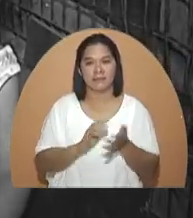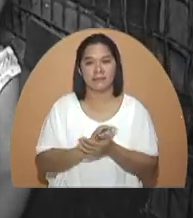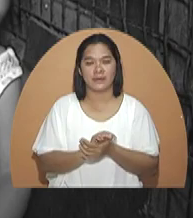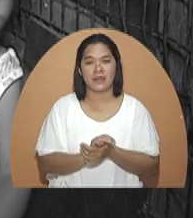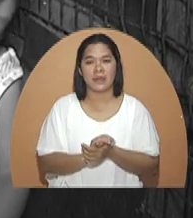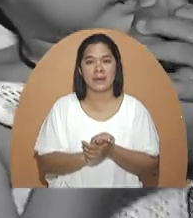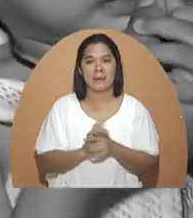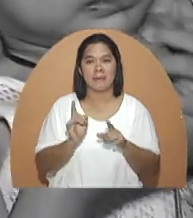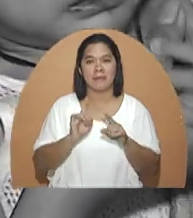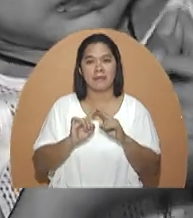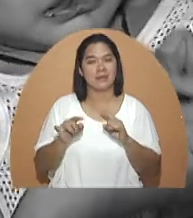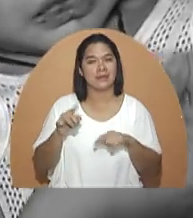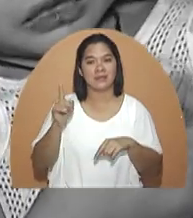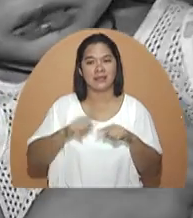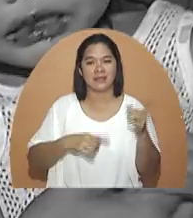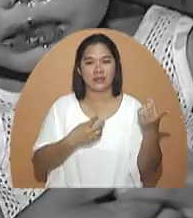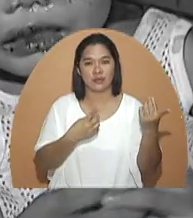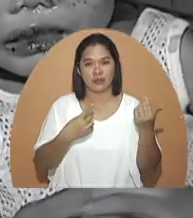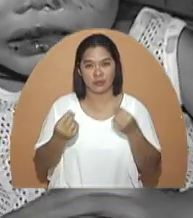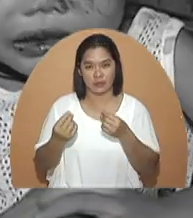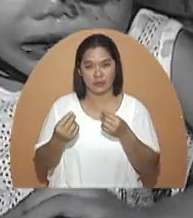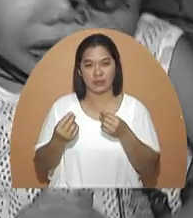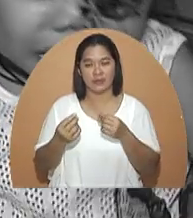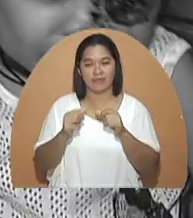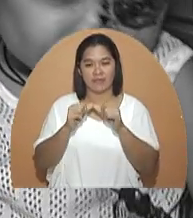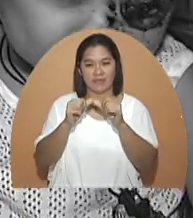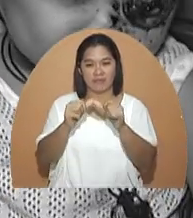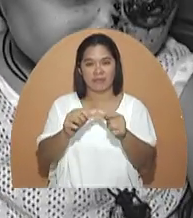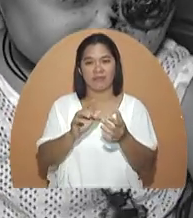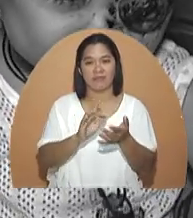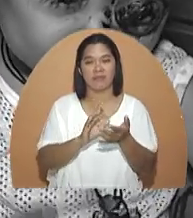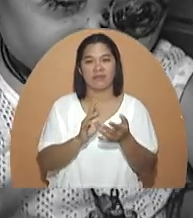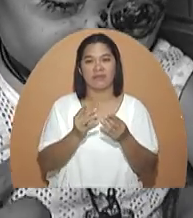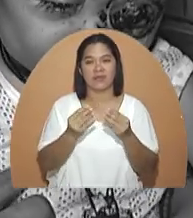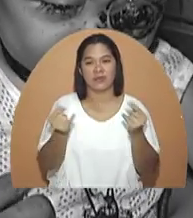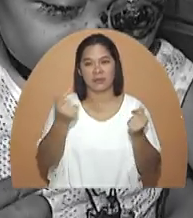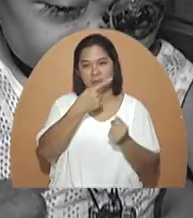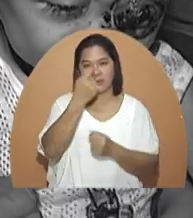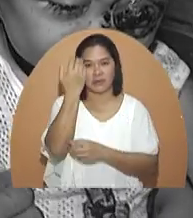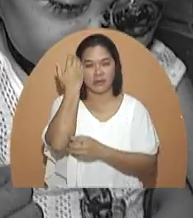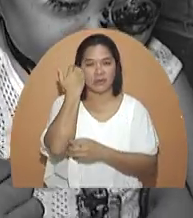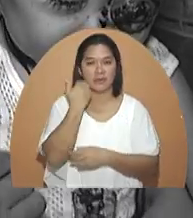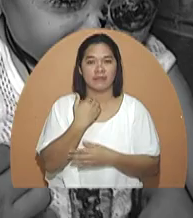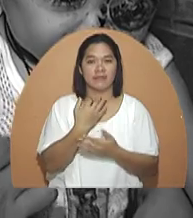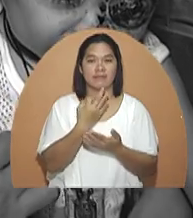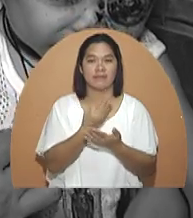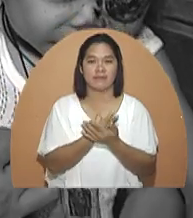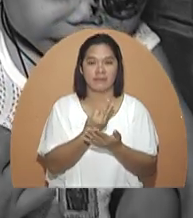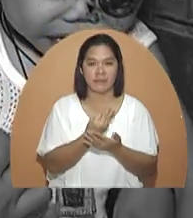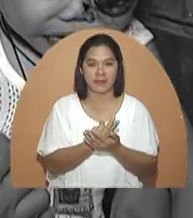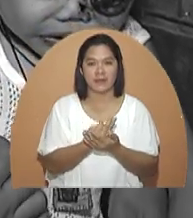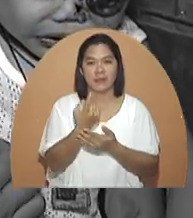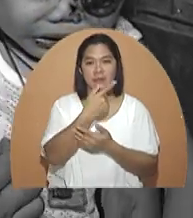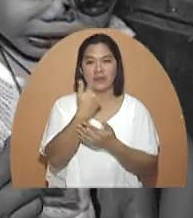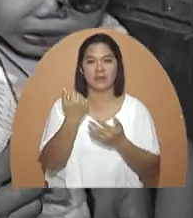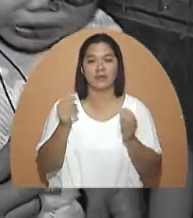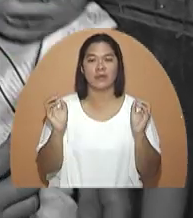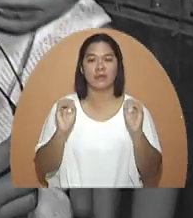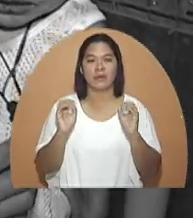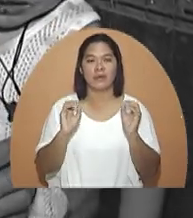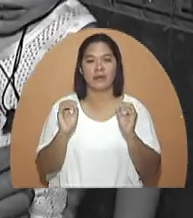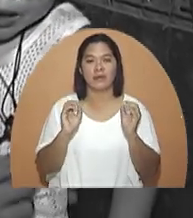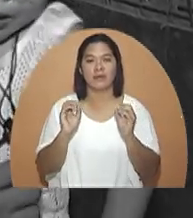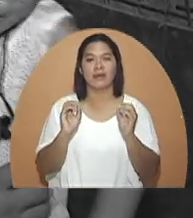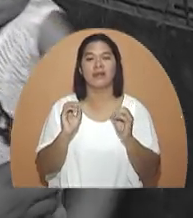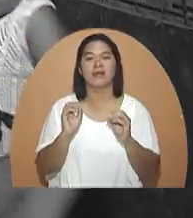test. Ngunit hindi na namaysa gawa ang pagpapatuloy ng gamutan dahil sa kakulangan ng pera. Wala naman kasing